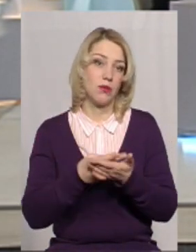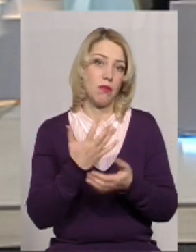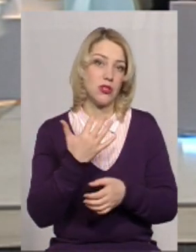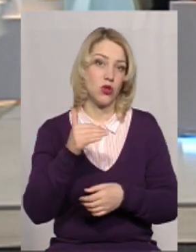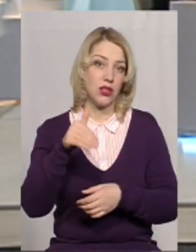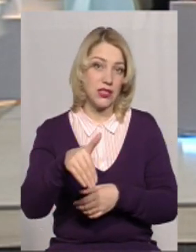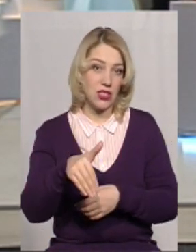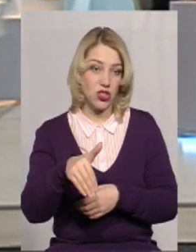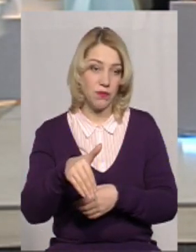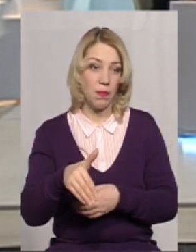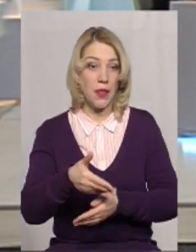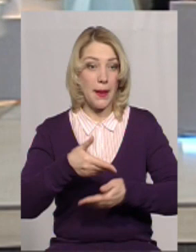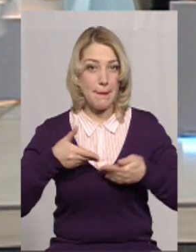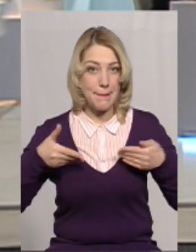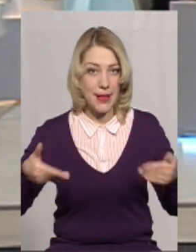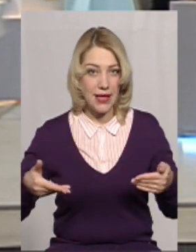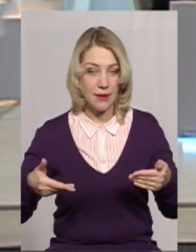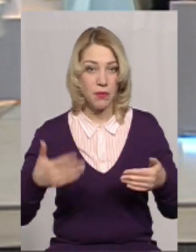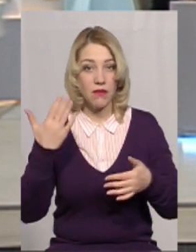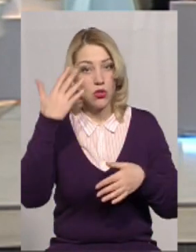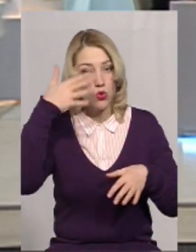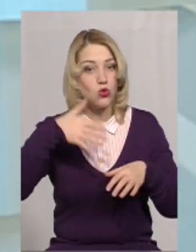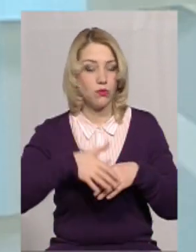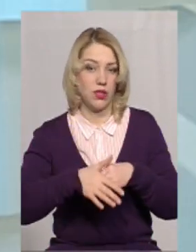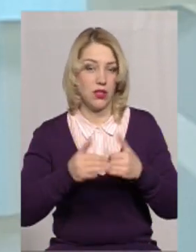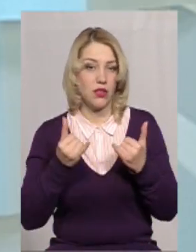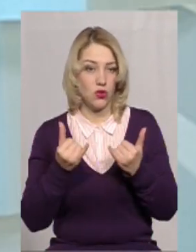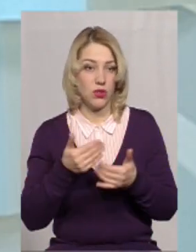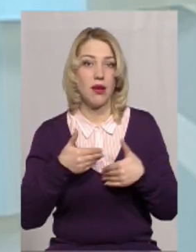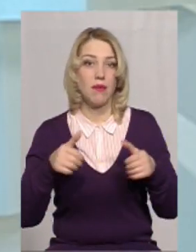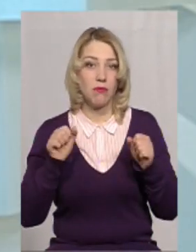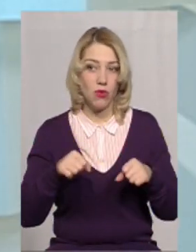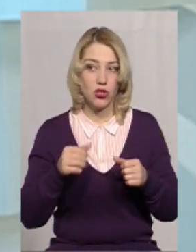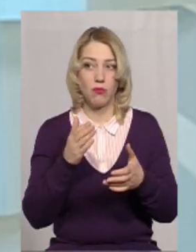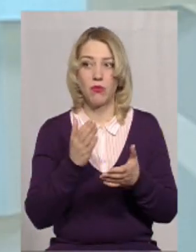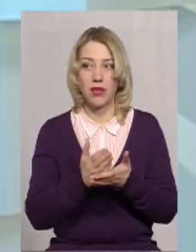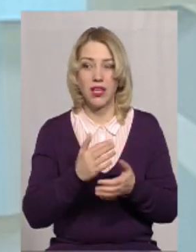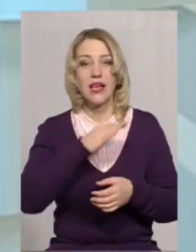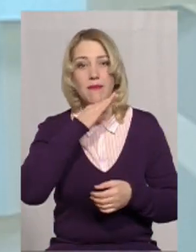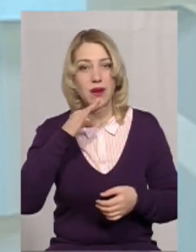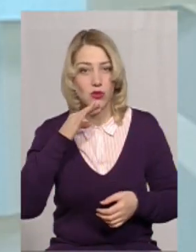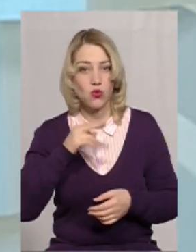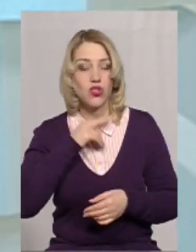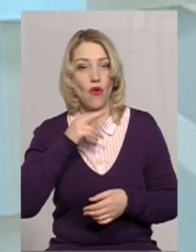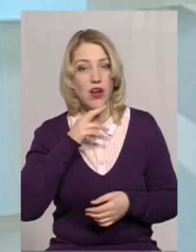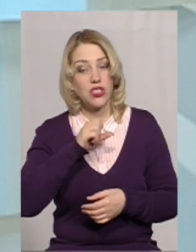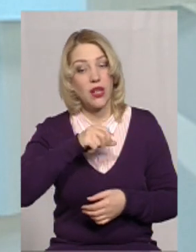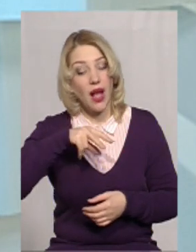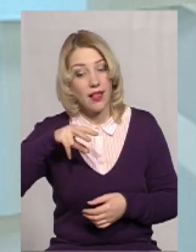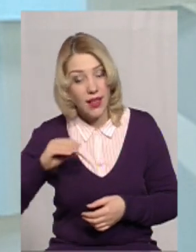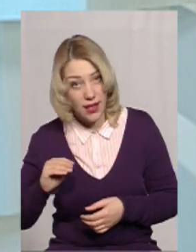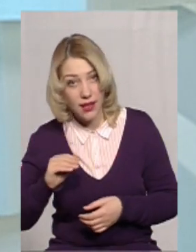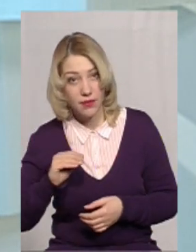500 тисяч. Ми, ви зрозумієте, на сьогодні ми можемо мати масу завважень, але